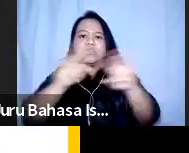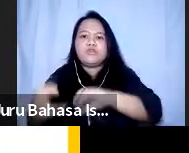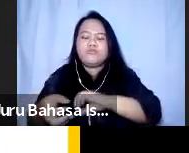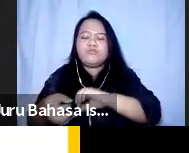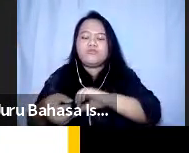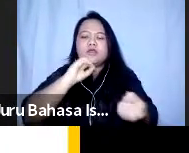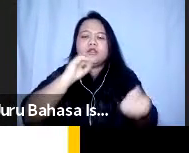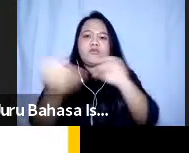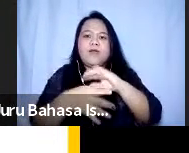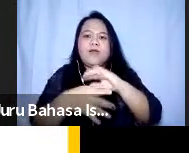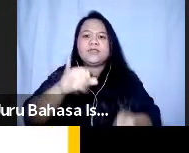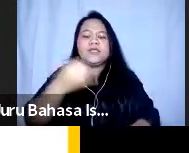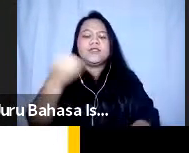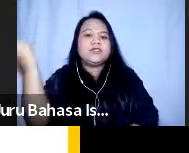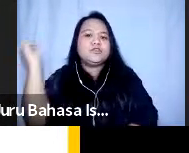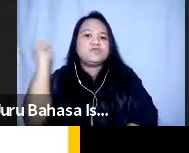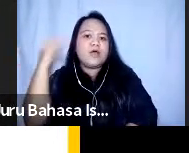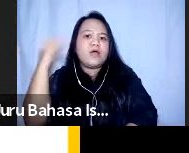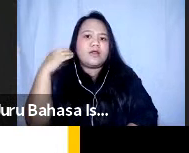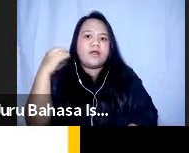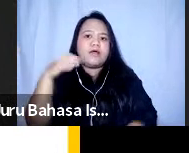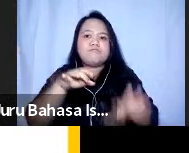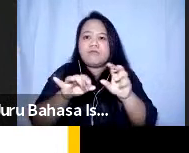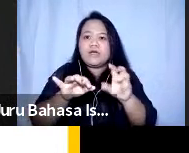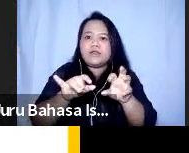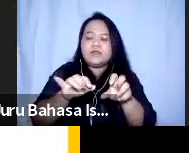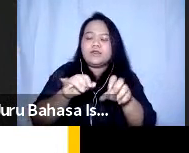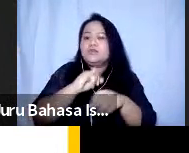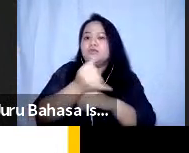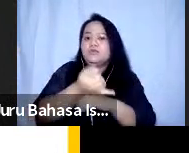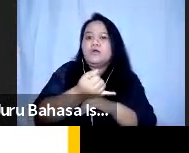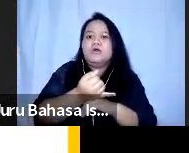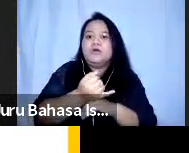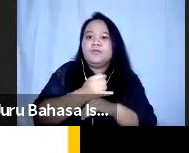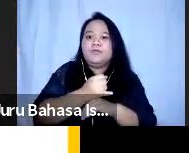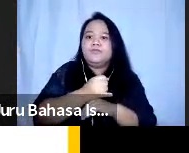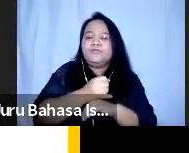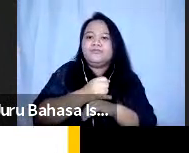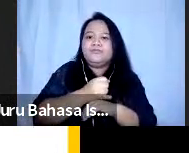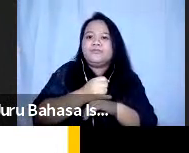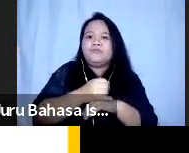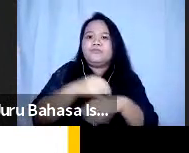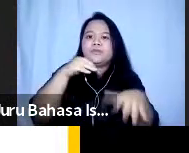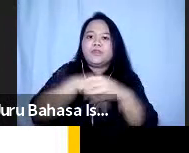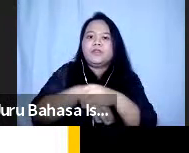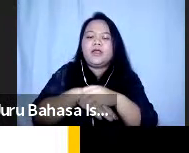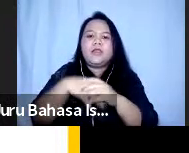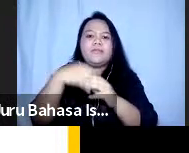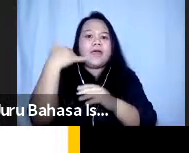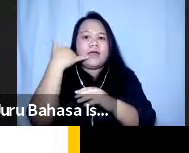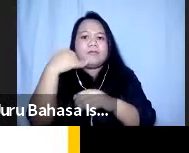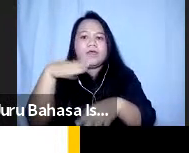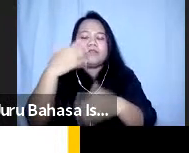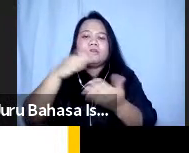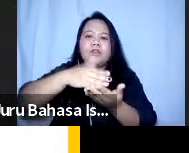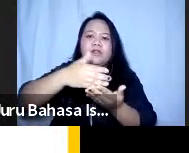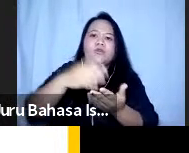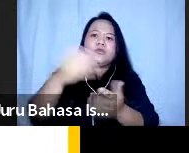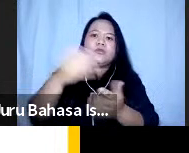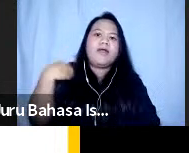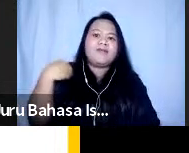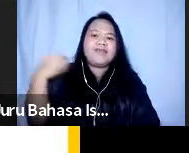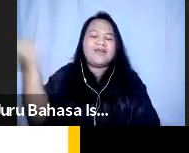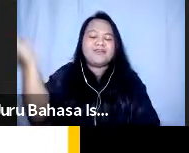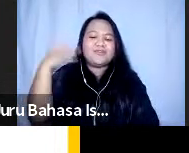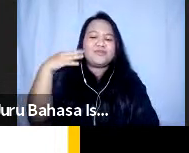suara gitu sehingga ketika mengetik pun di dalam hp atau laptop mereka pun ada suaranya itu